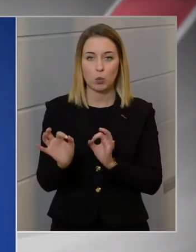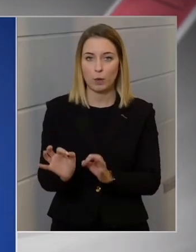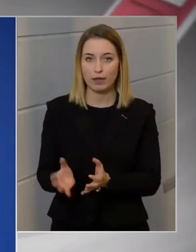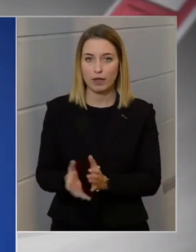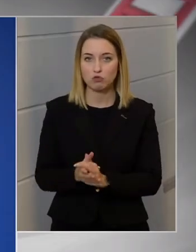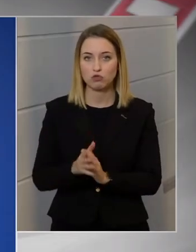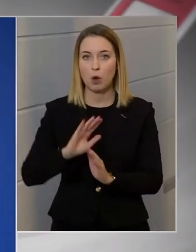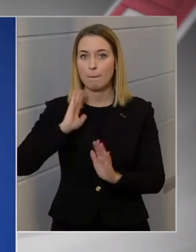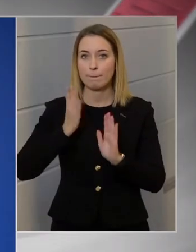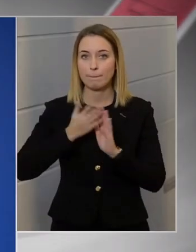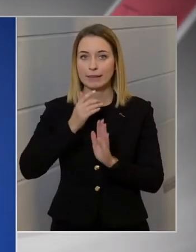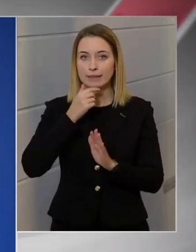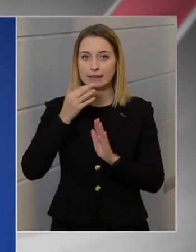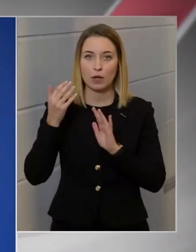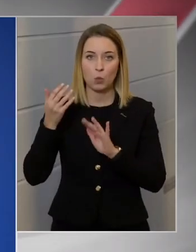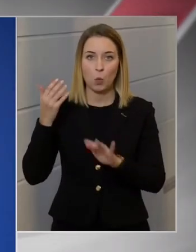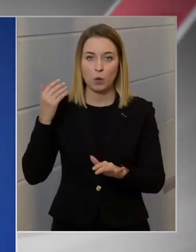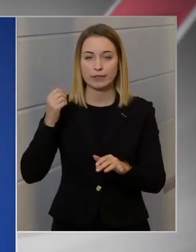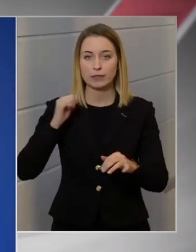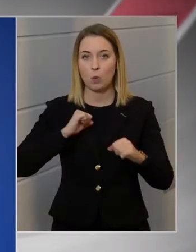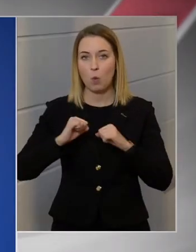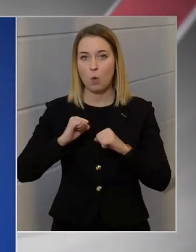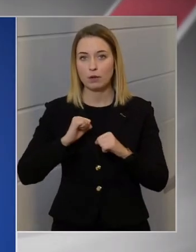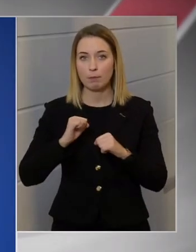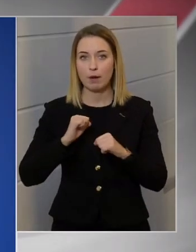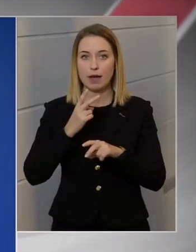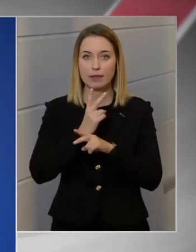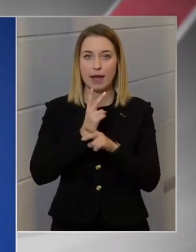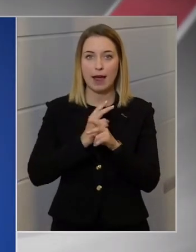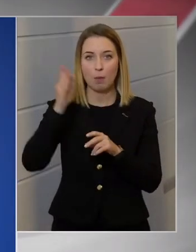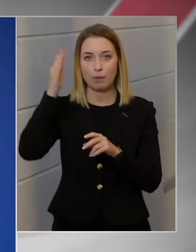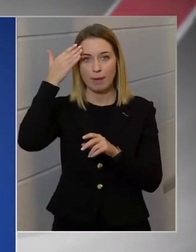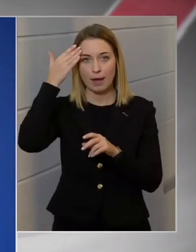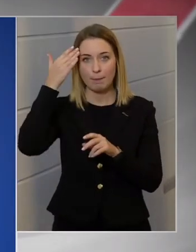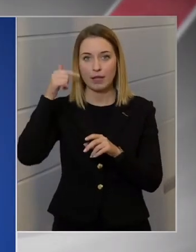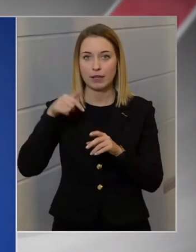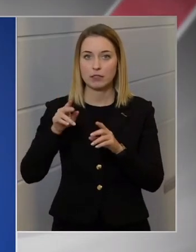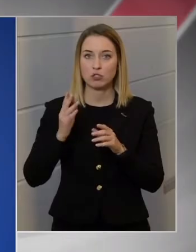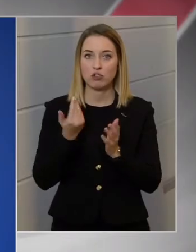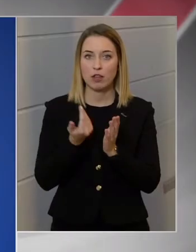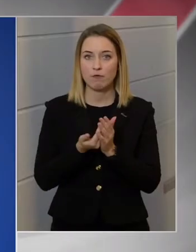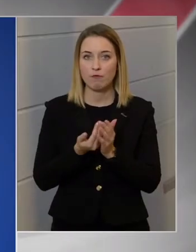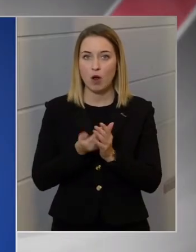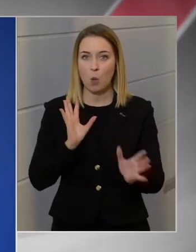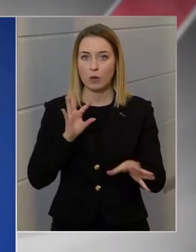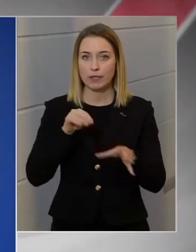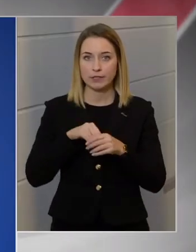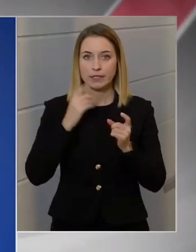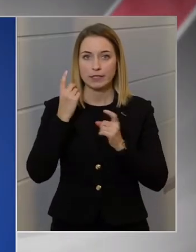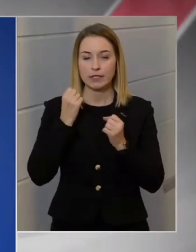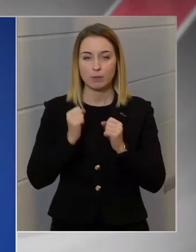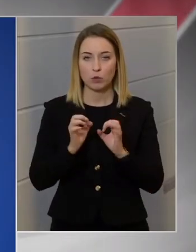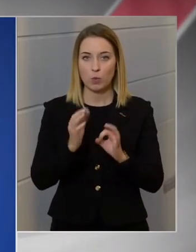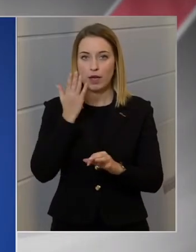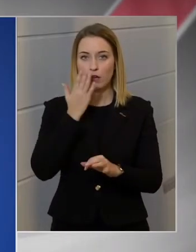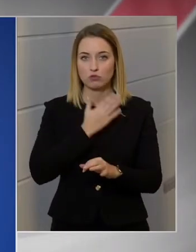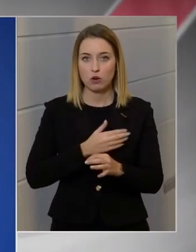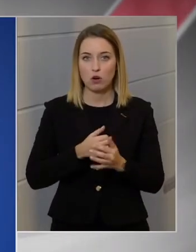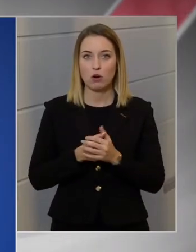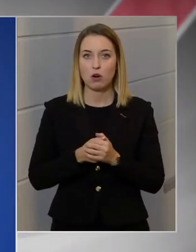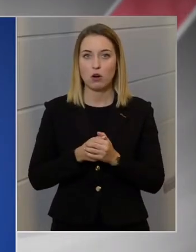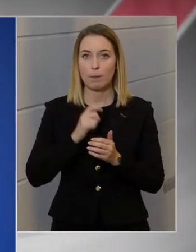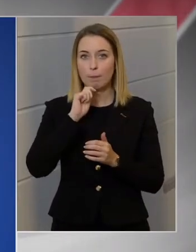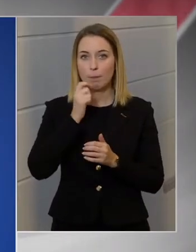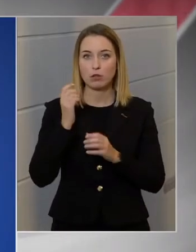kormány állami megemlékezésén való részvételt, szerintem nagyon helyes, hogyha a Magyar Falu buszok